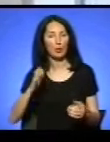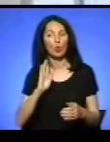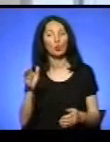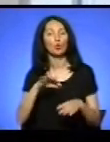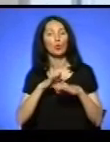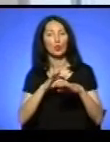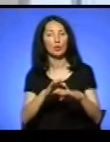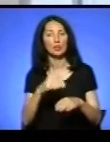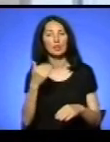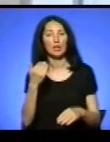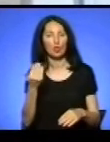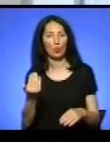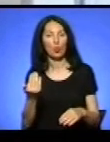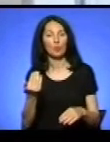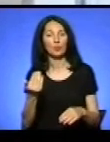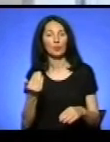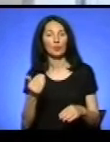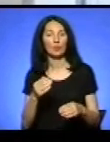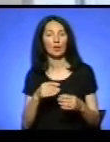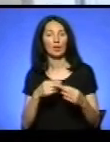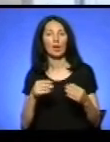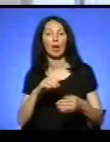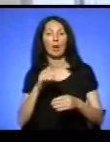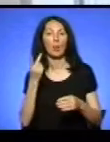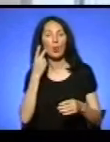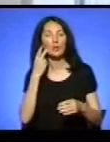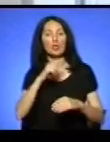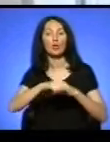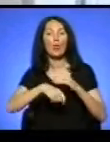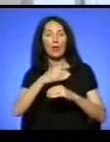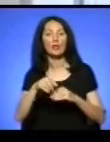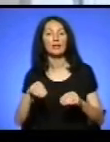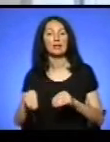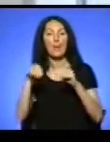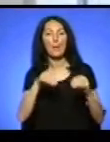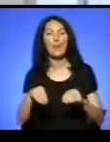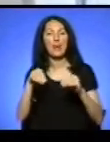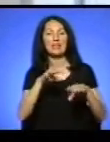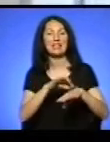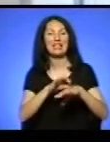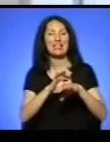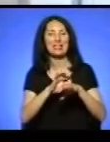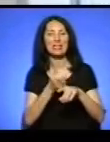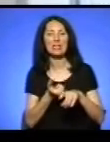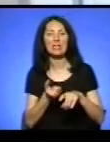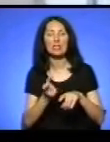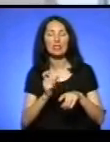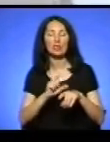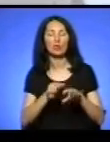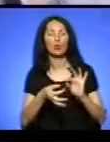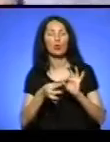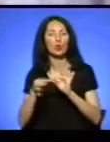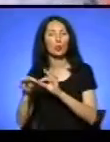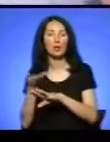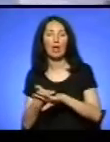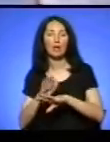йому стабільно ці перев'язки, пересадки. Це дуже кропітка і довга праця.